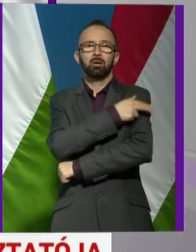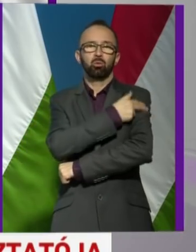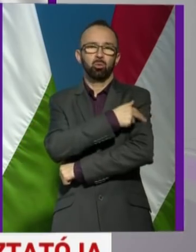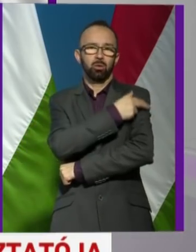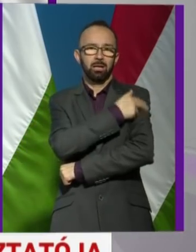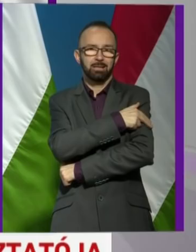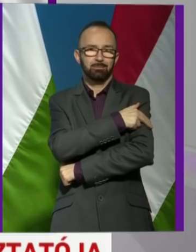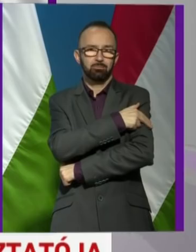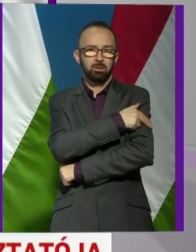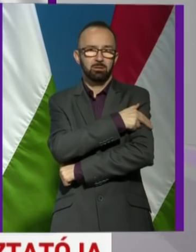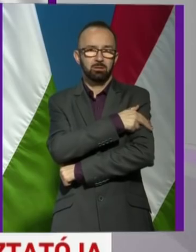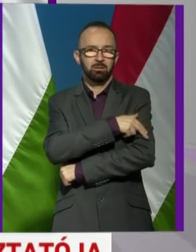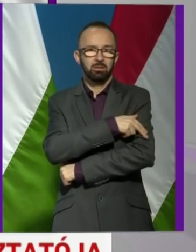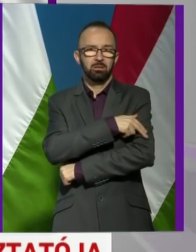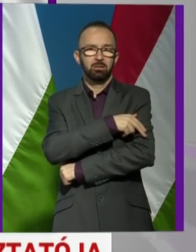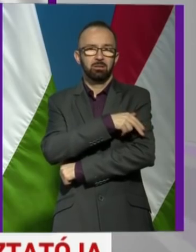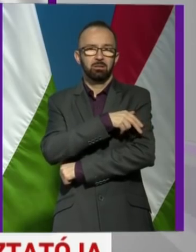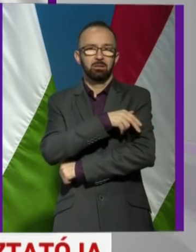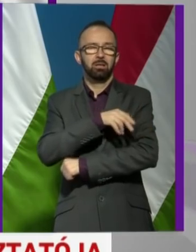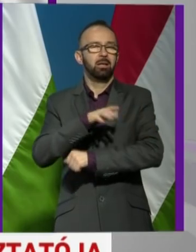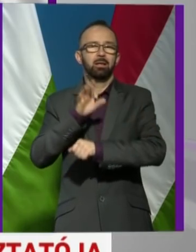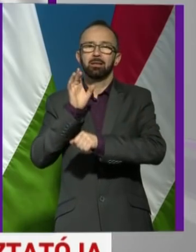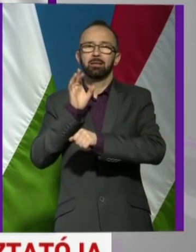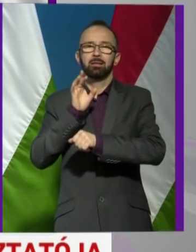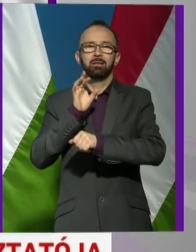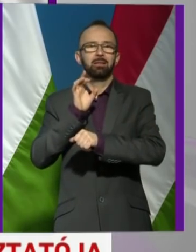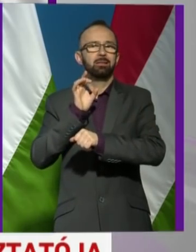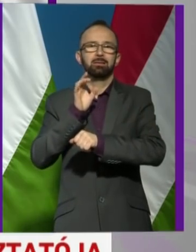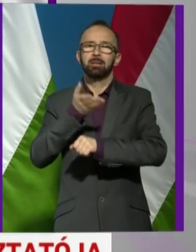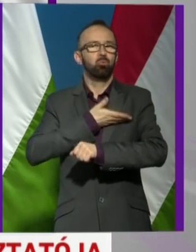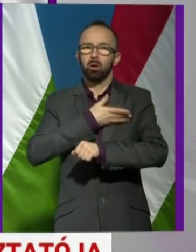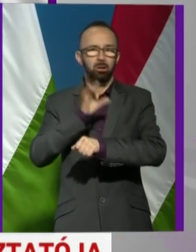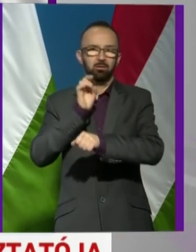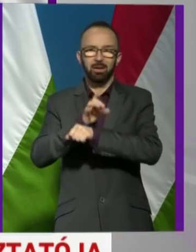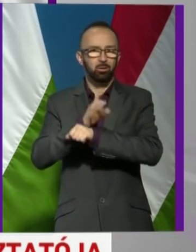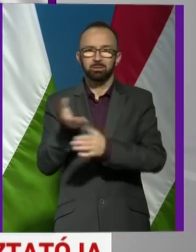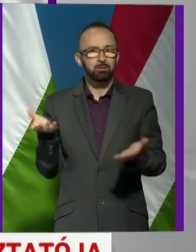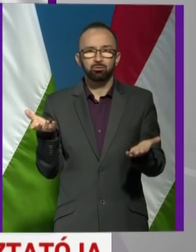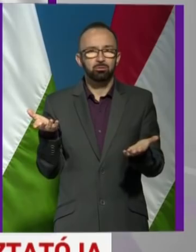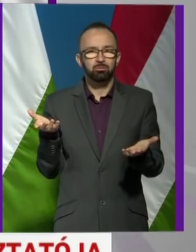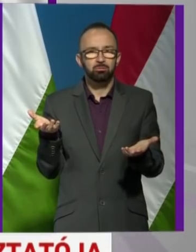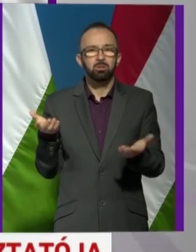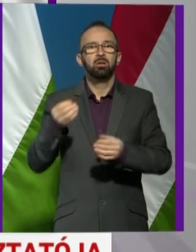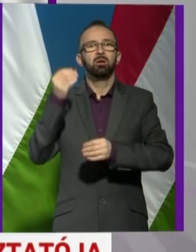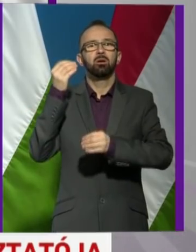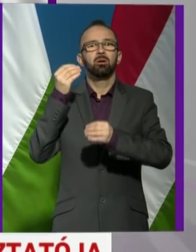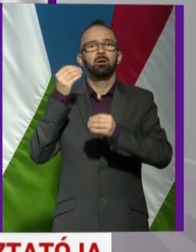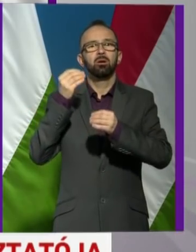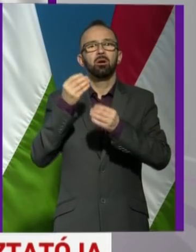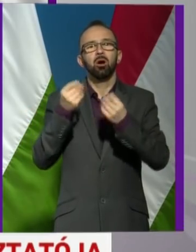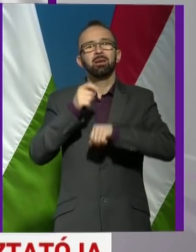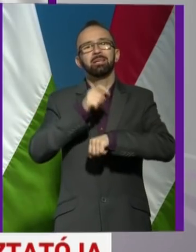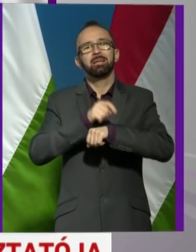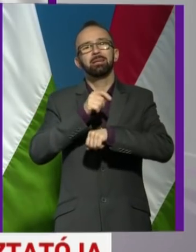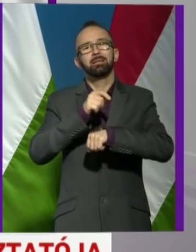nem fertőződhetett meg, hiszen amennyi idej,